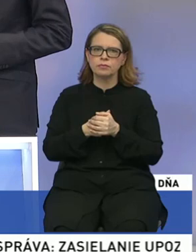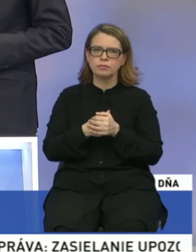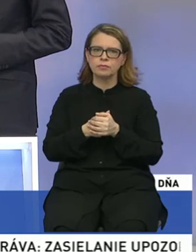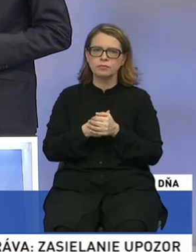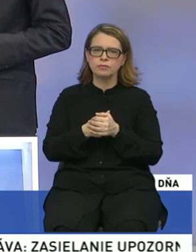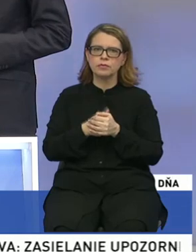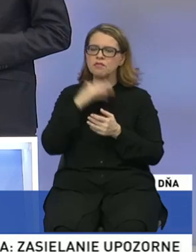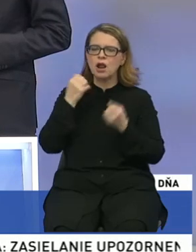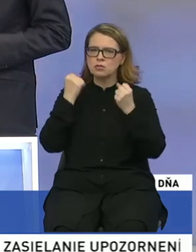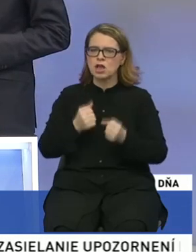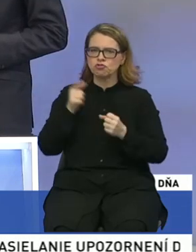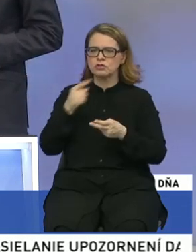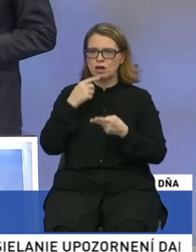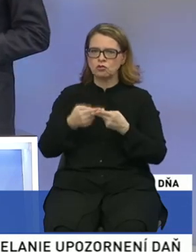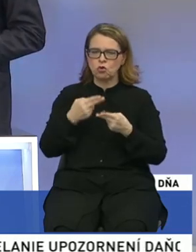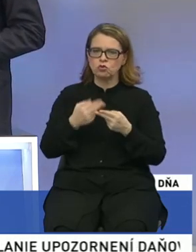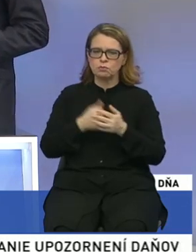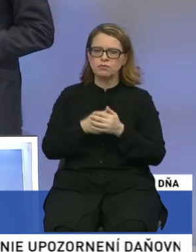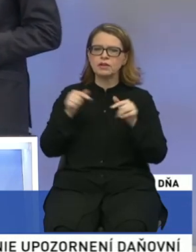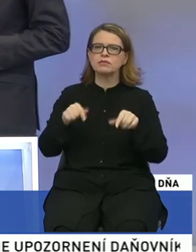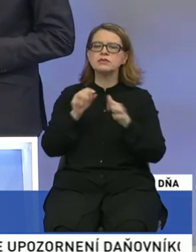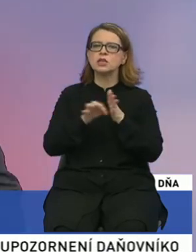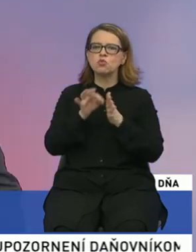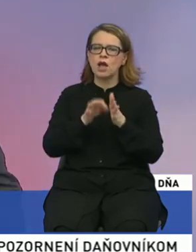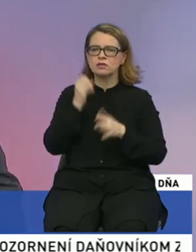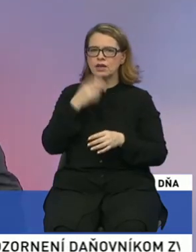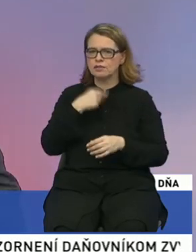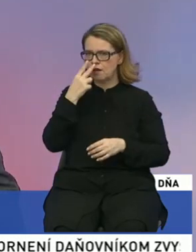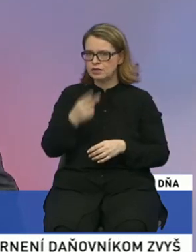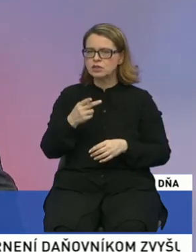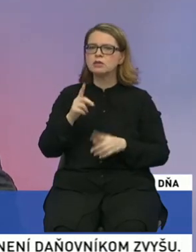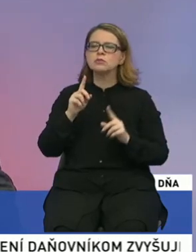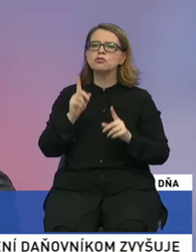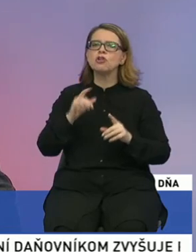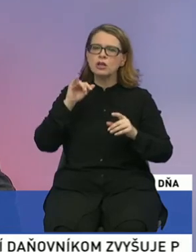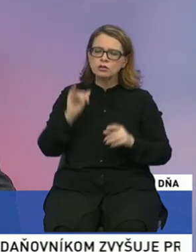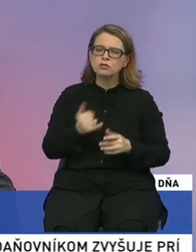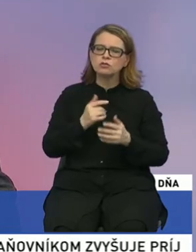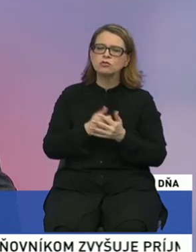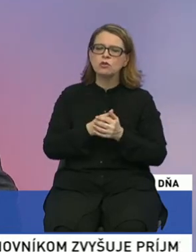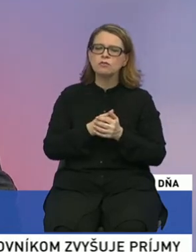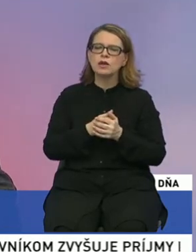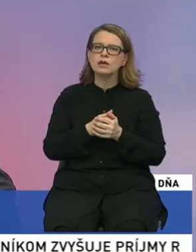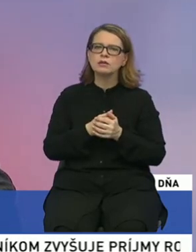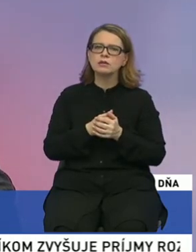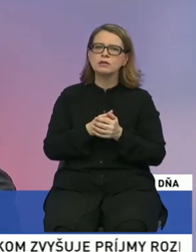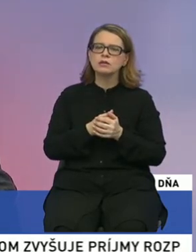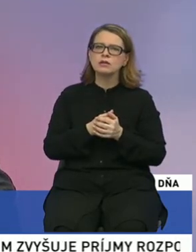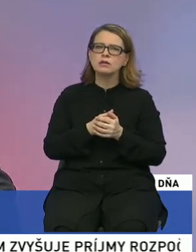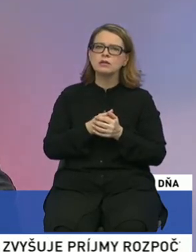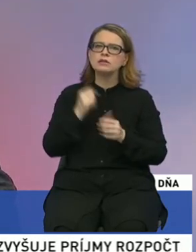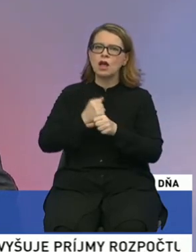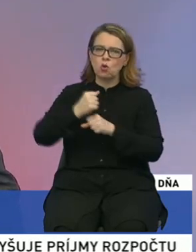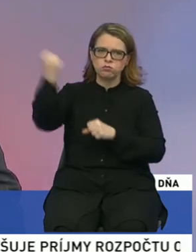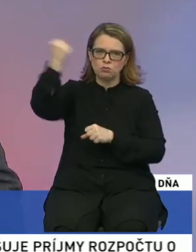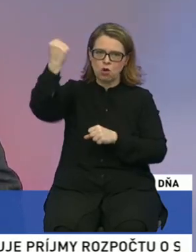Heľmi, ťažko sa na to odpoveda v tej situácii, pokiaľ vidím to, že znova sa pripravoje tretia veta, znova sa pripravoje podvodná